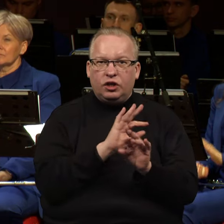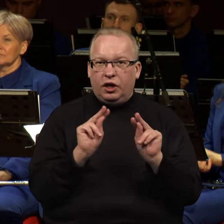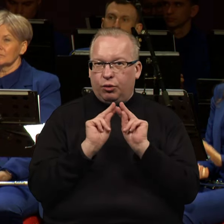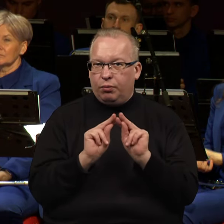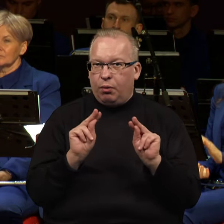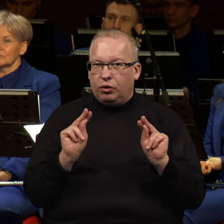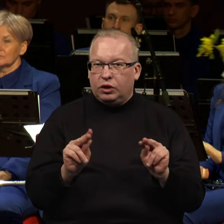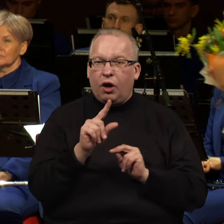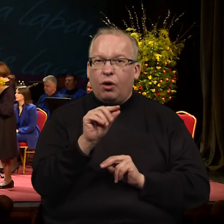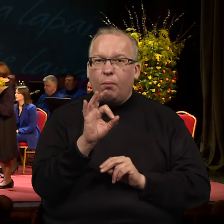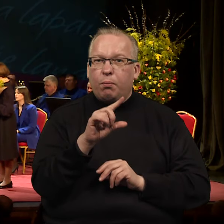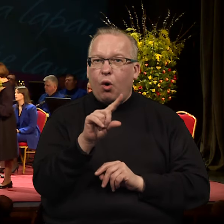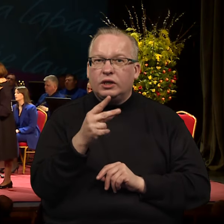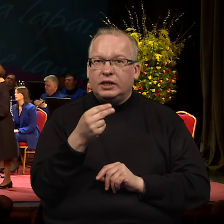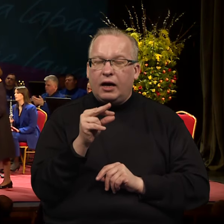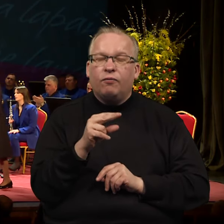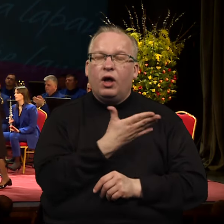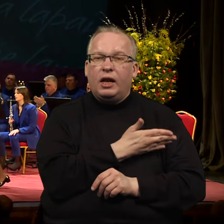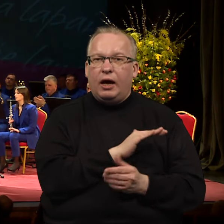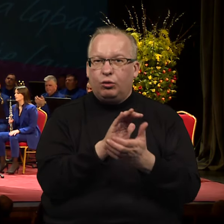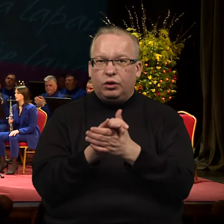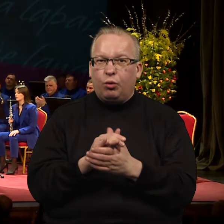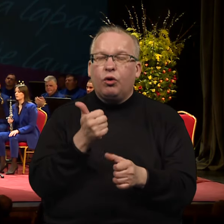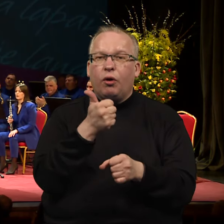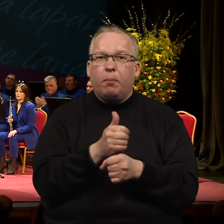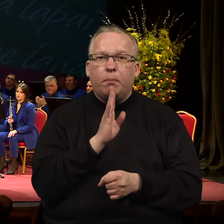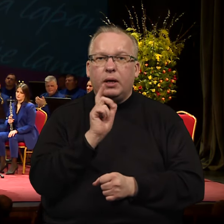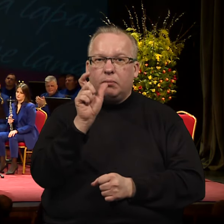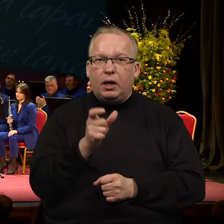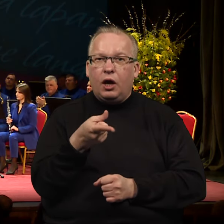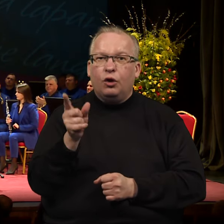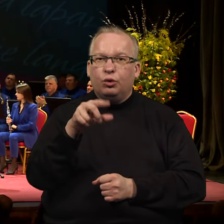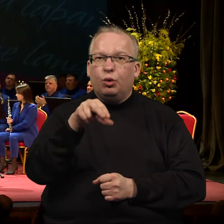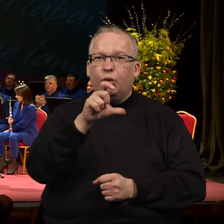Remigijui Pozniakovui, Lenkų draugijos pirmininkiai Irenai Duhovskai.